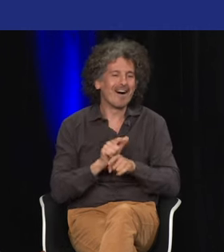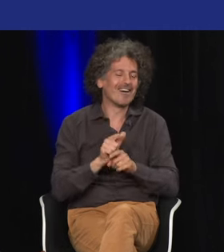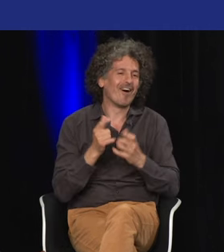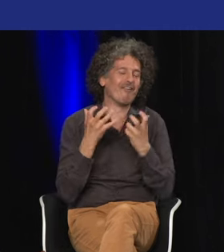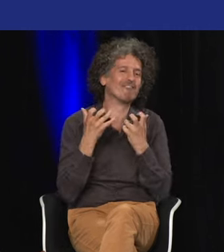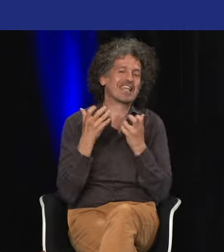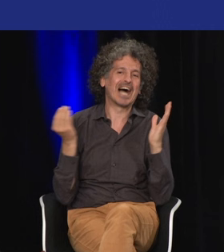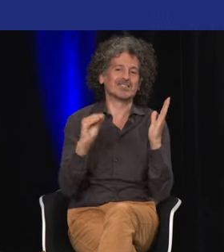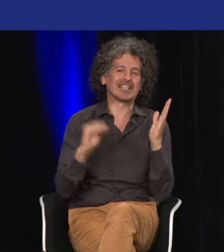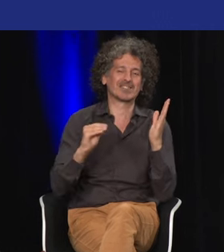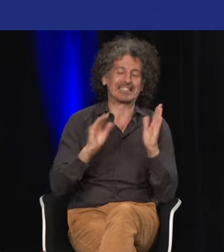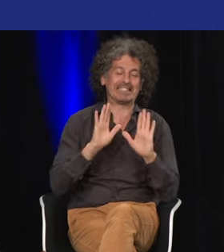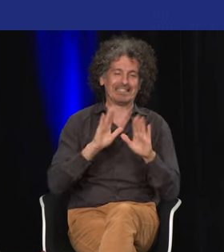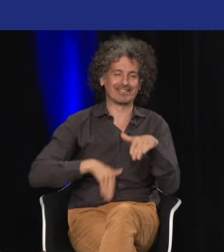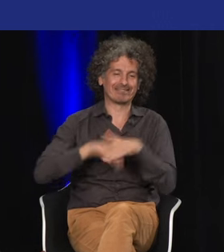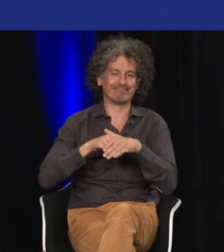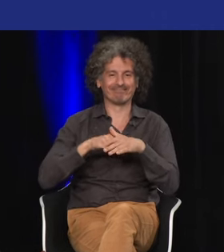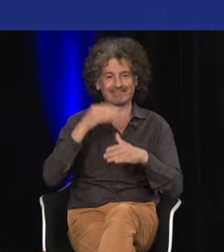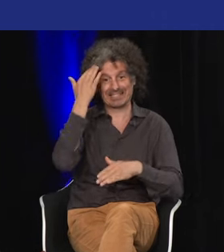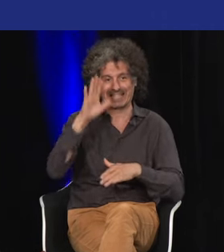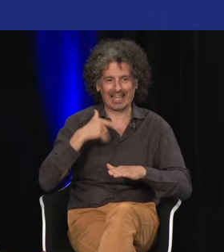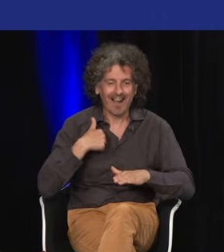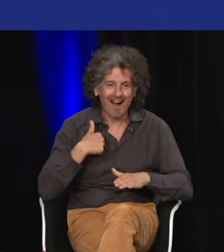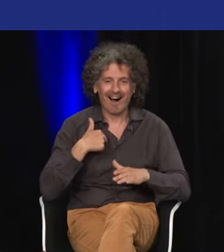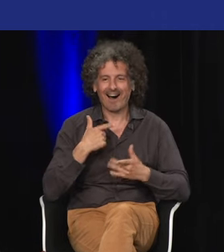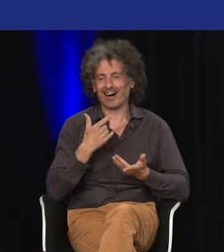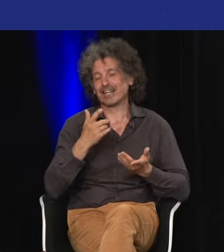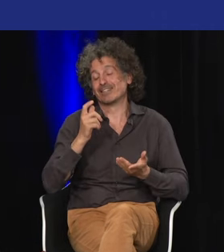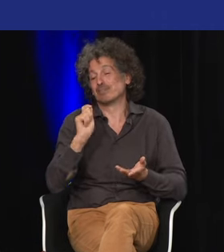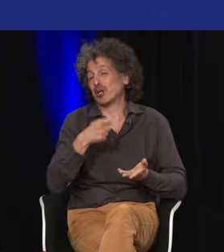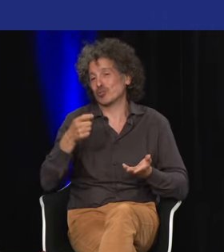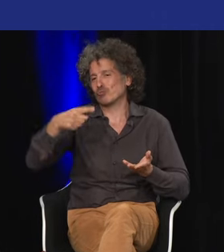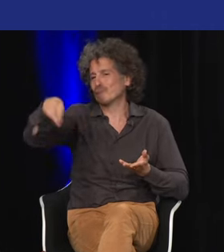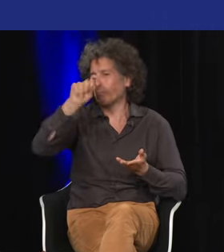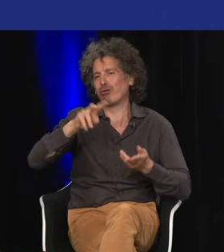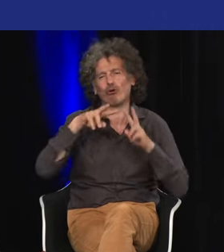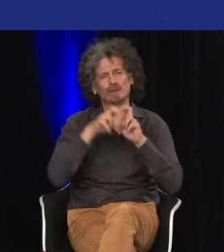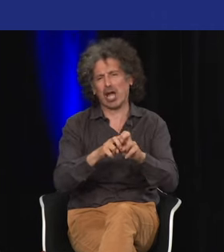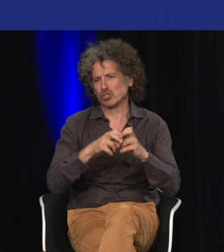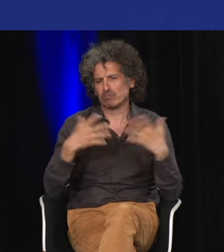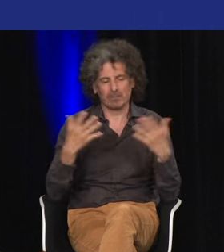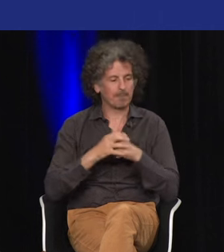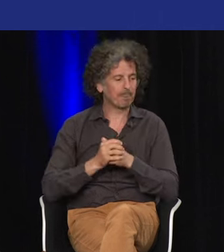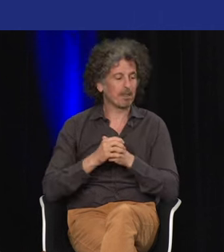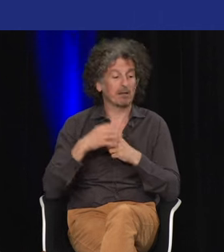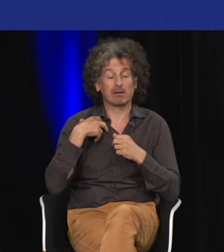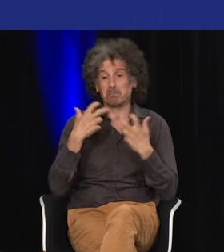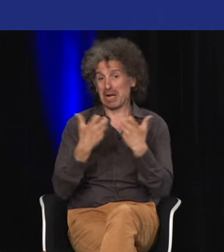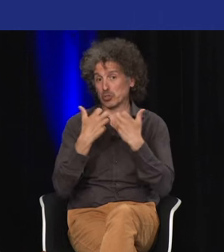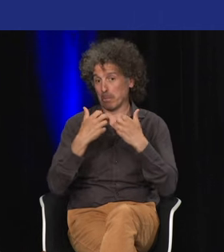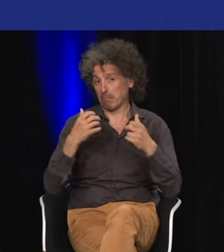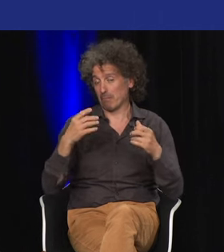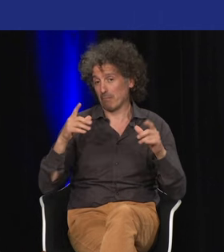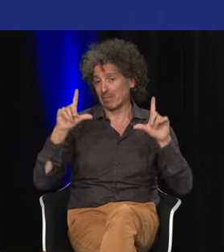énormément de productions. C'est d'une richesse incroyable. J'avais envie de tout mettre, mais je me suis limitée à quelques-uns. Et bien sûr, vous